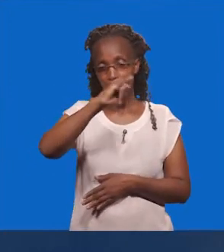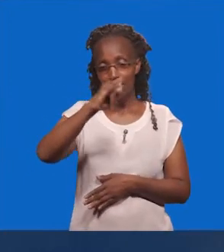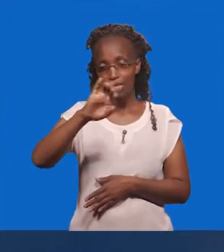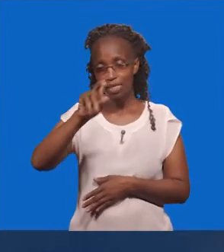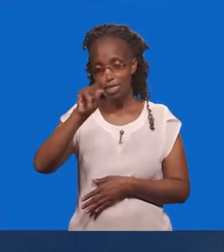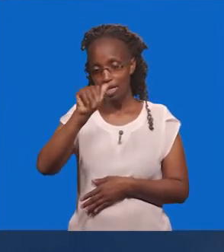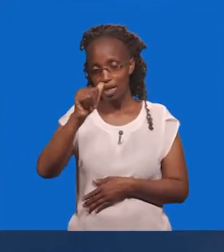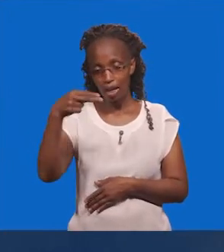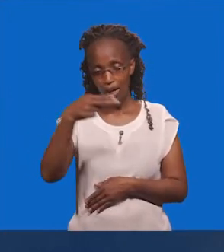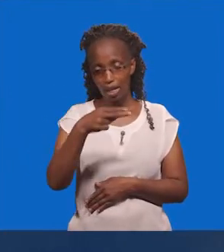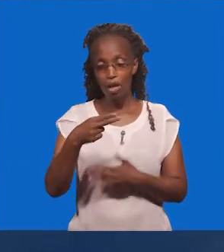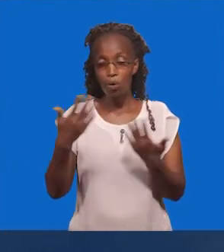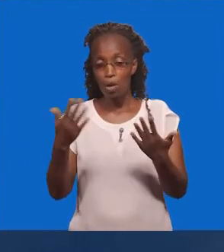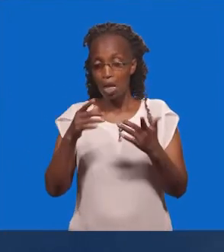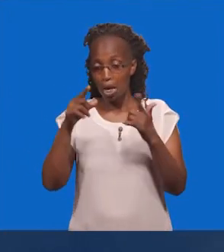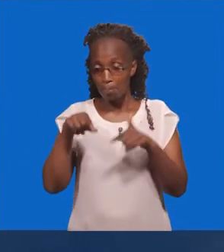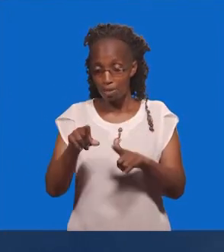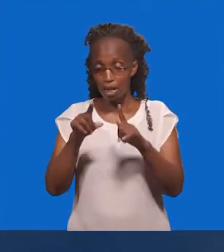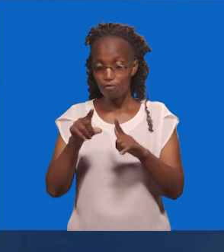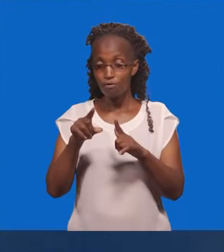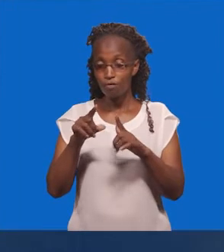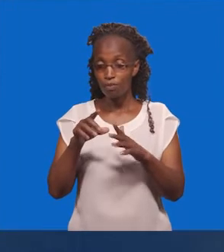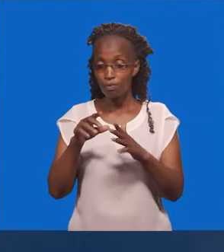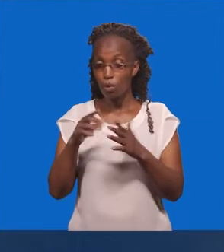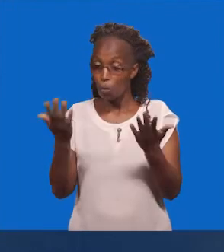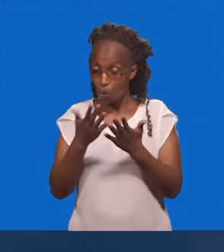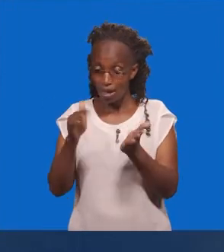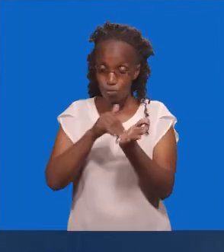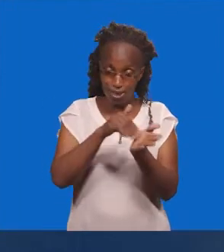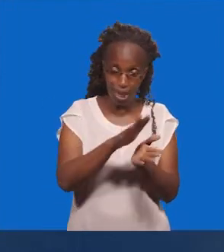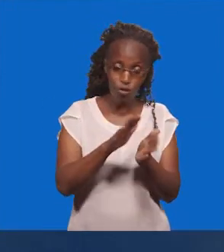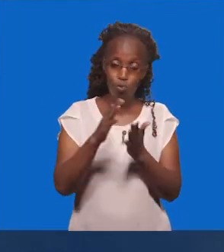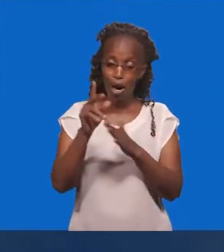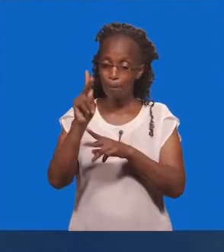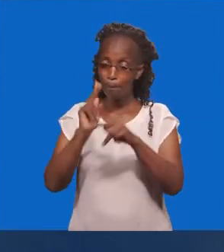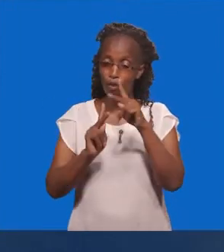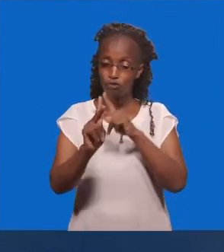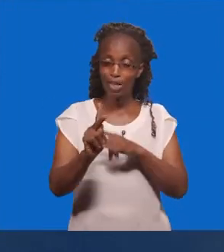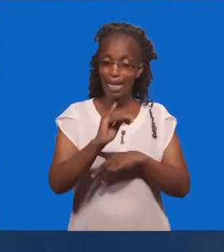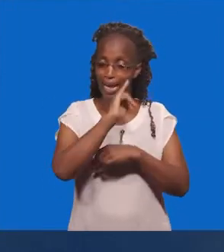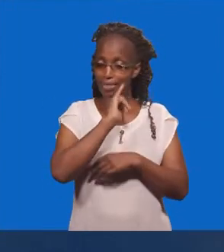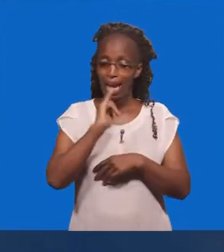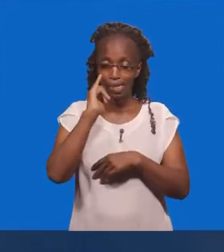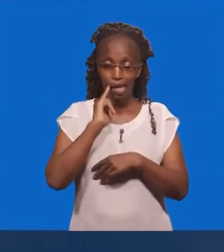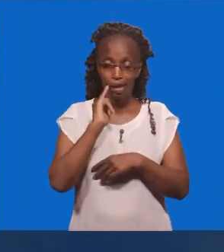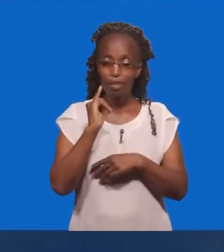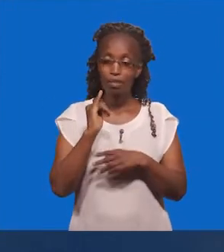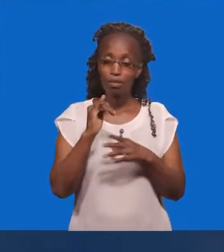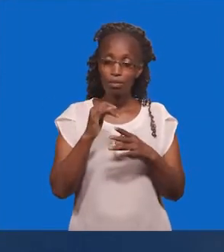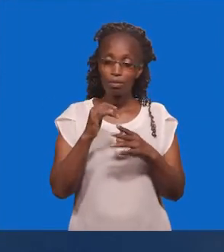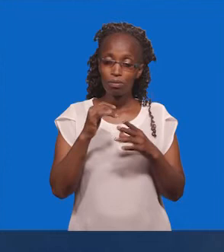Kufikia Na Ukaweza Kutuma Mtumishu Wako Nambie Saya Kwaki Na Kumambia Yakuamba Anji Andai Mahana Ataweza